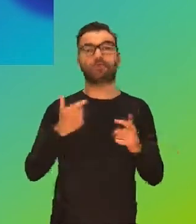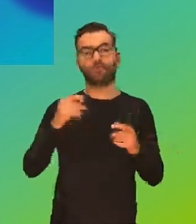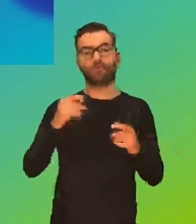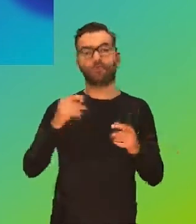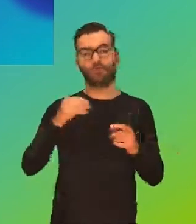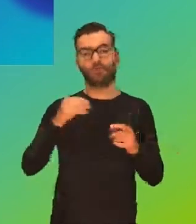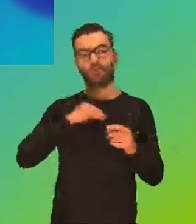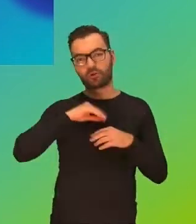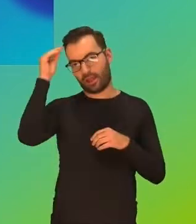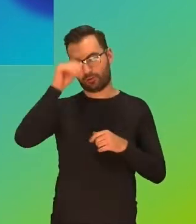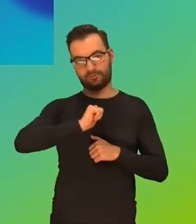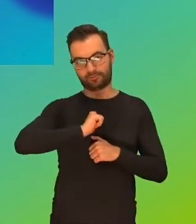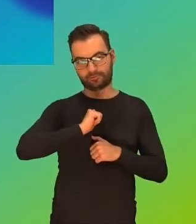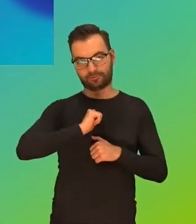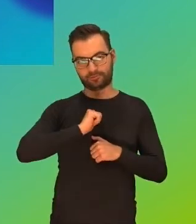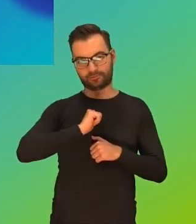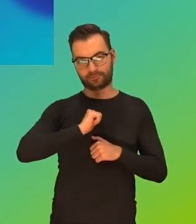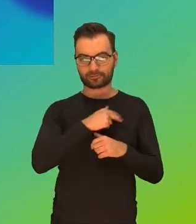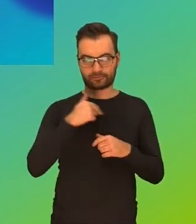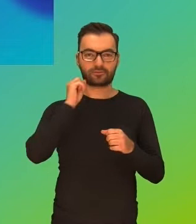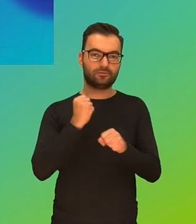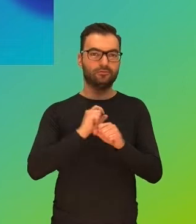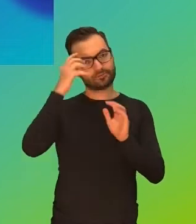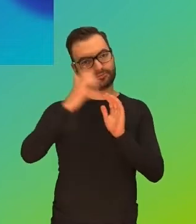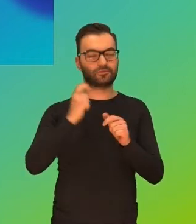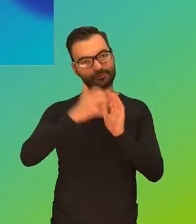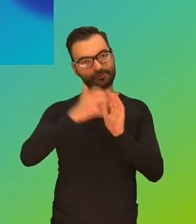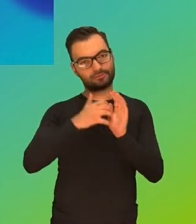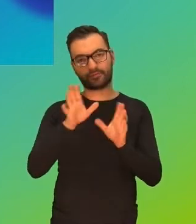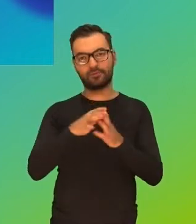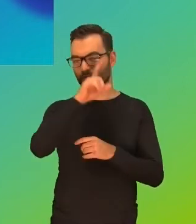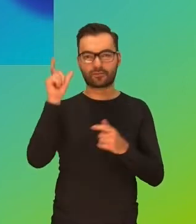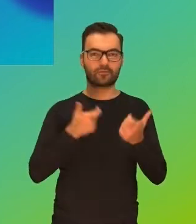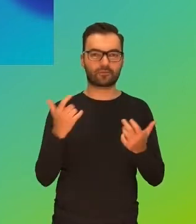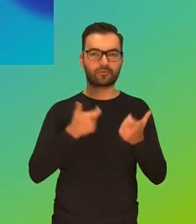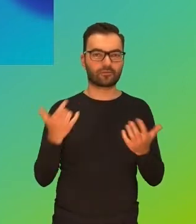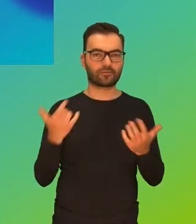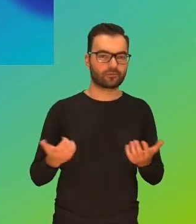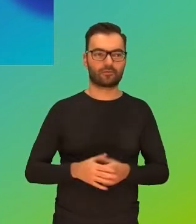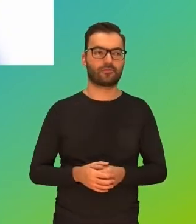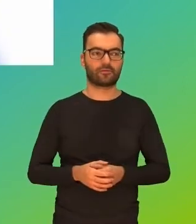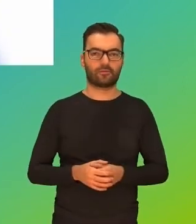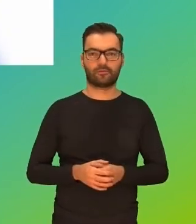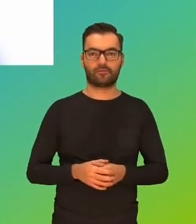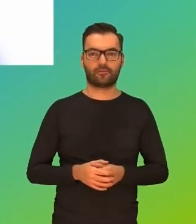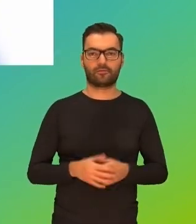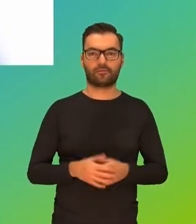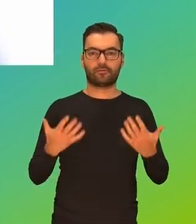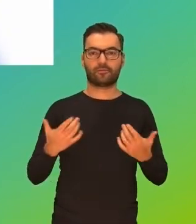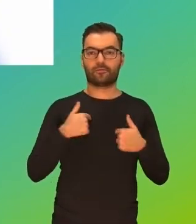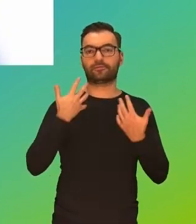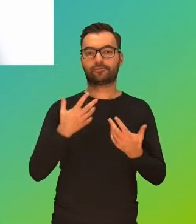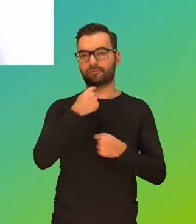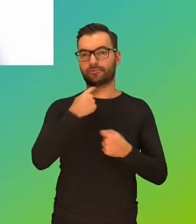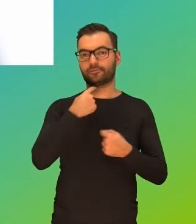wyciągnąć z tego dla siebie i dla naszej codziennej pracy z młodymi ludźmi? Więc to,